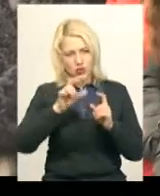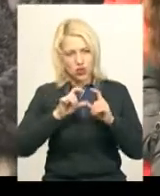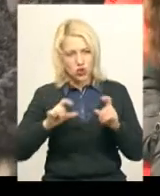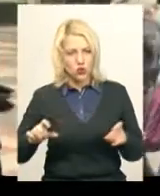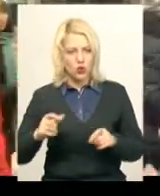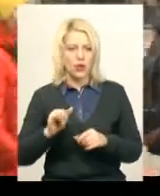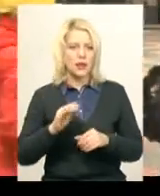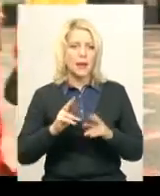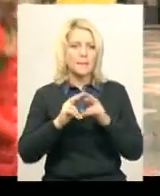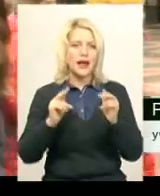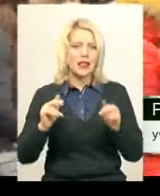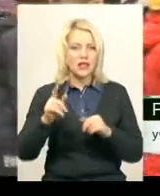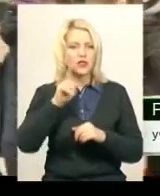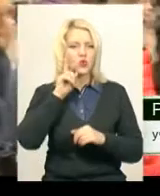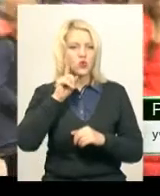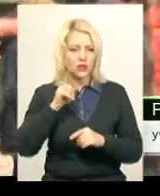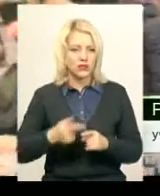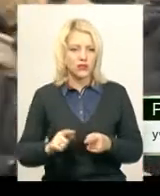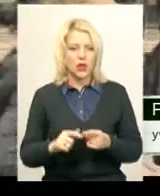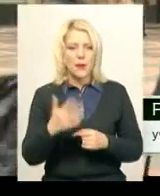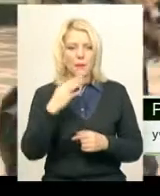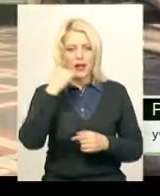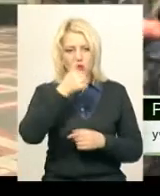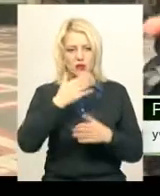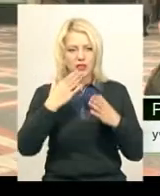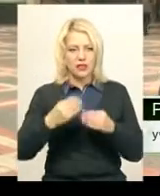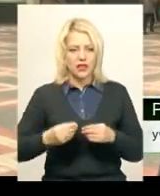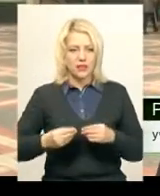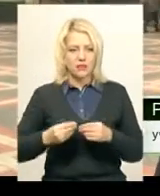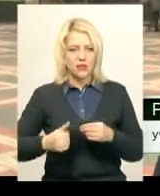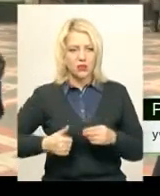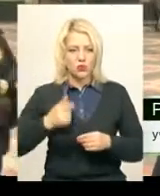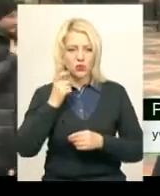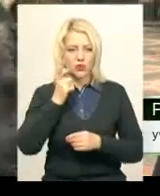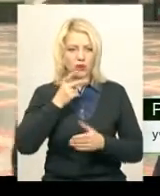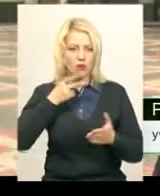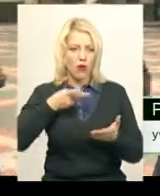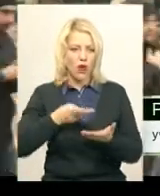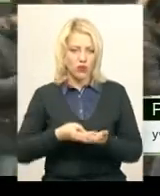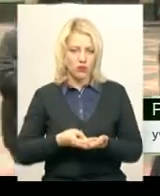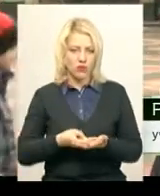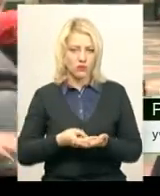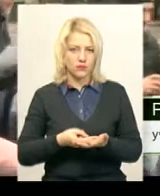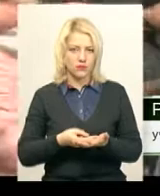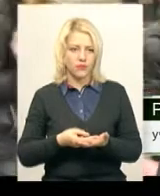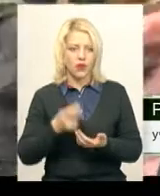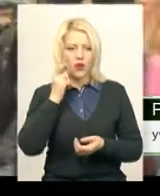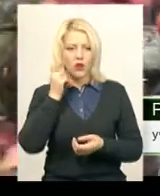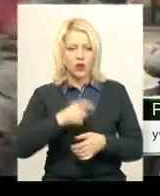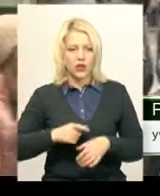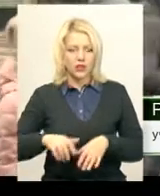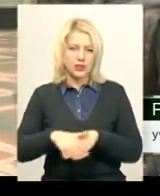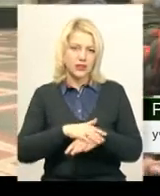та юнацтва. П'ять років зі Дня гідності України показує український